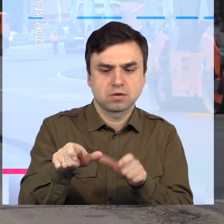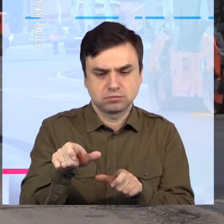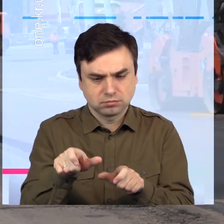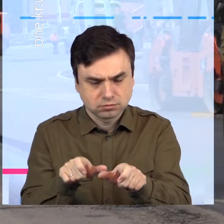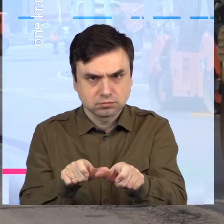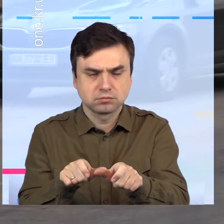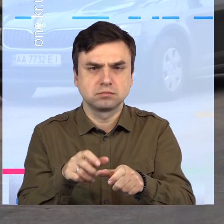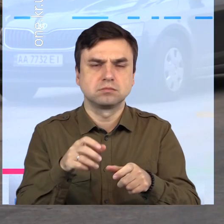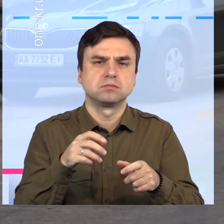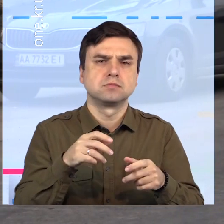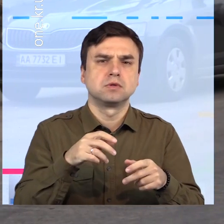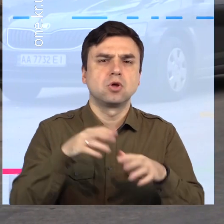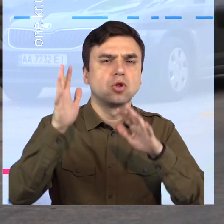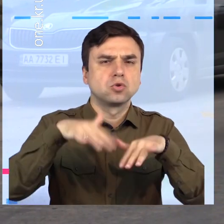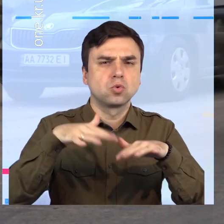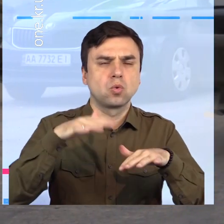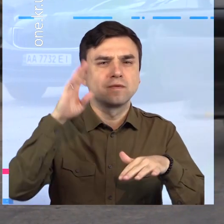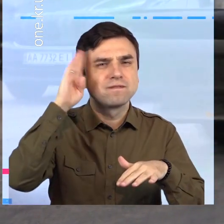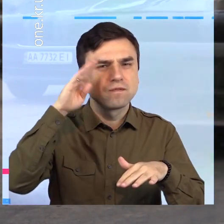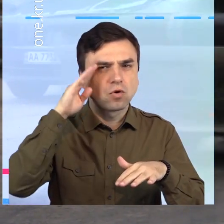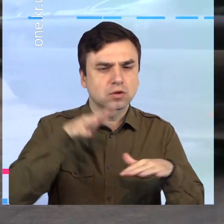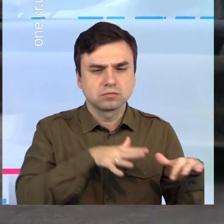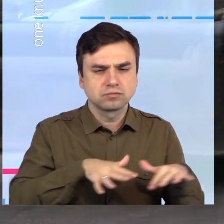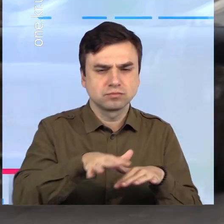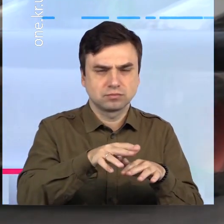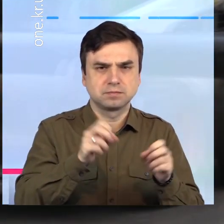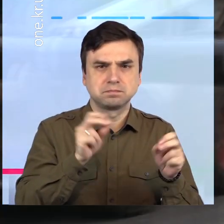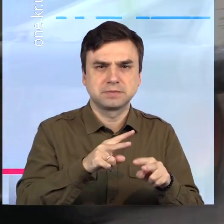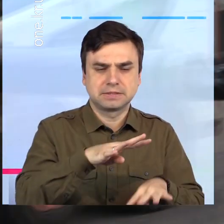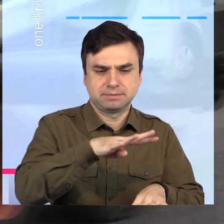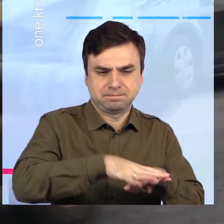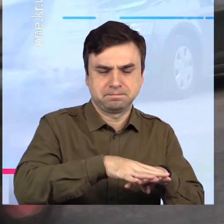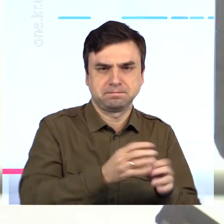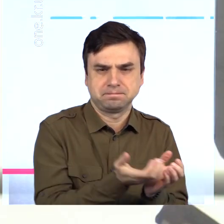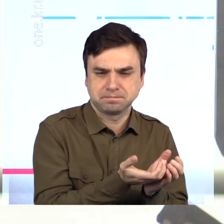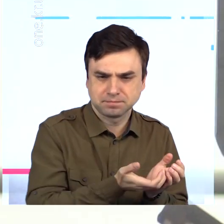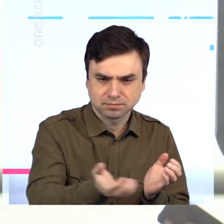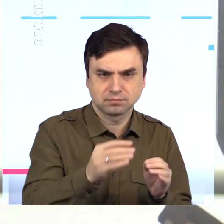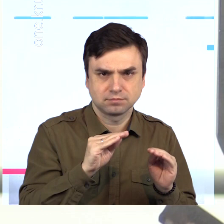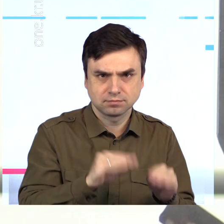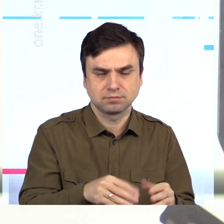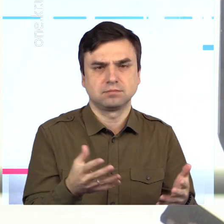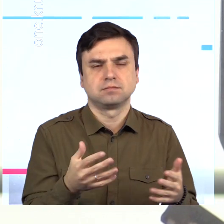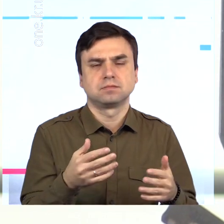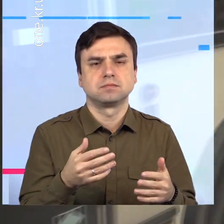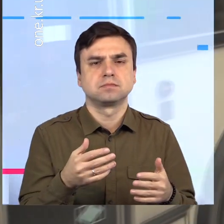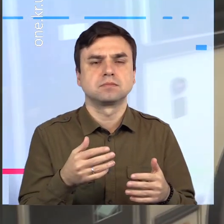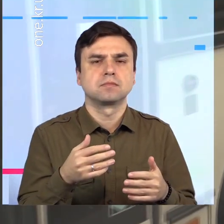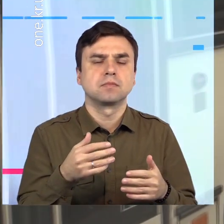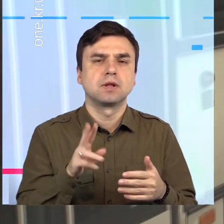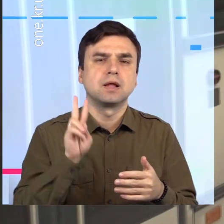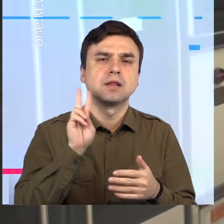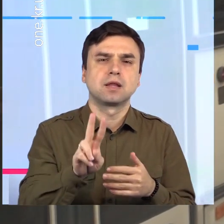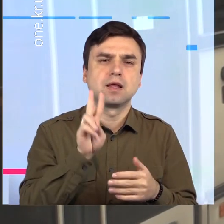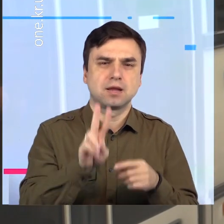зливова каналізація, ведуться роботи із підключення мешканців сусідніх будинків до нового водопроводу. Перенесені всі залізобетонні опори для